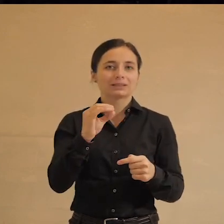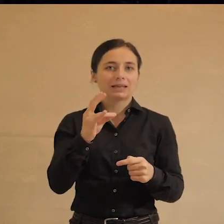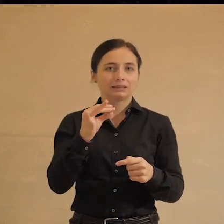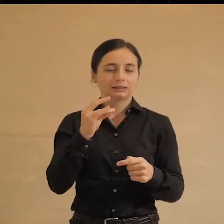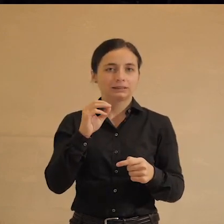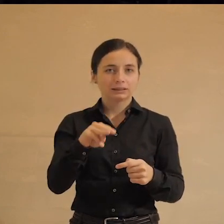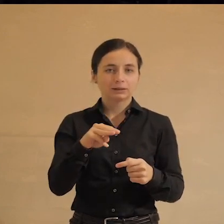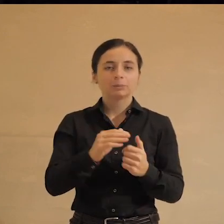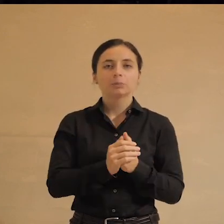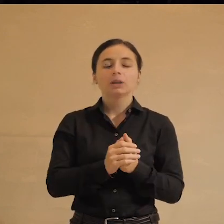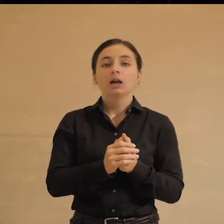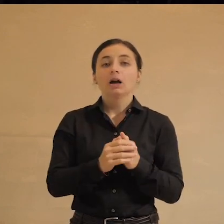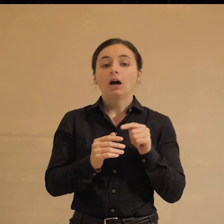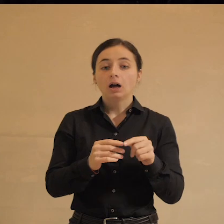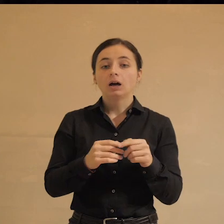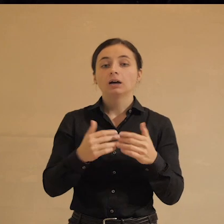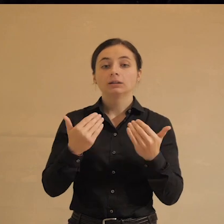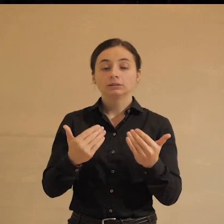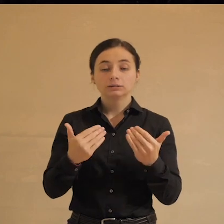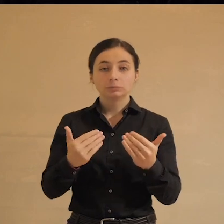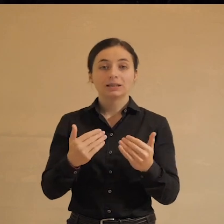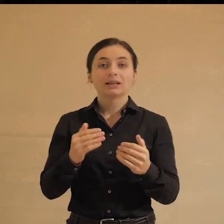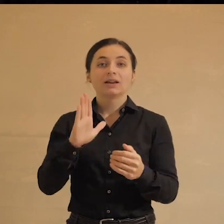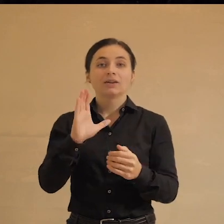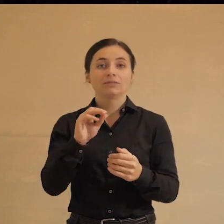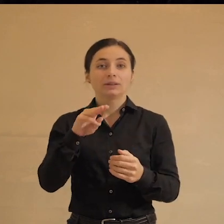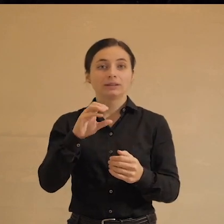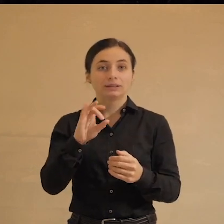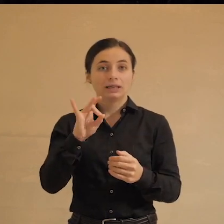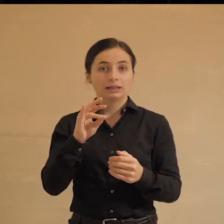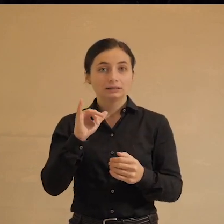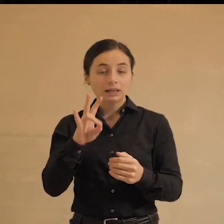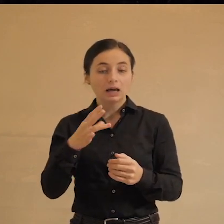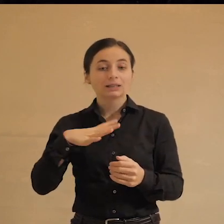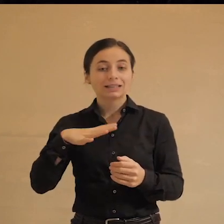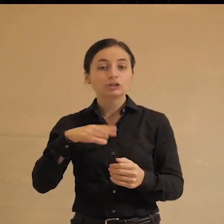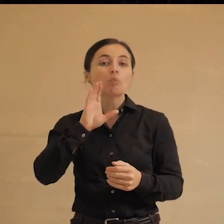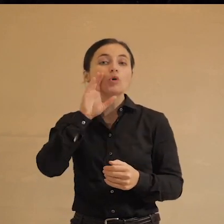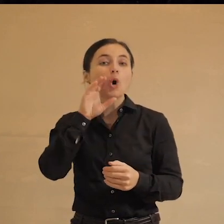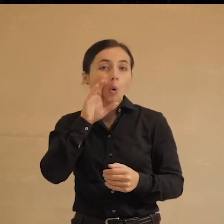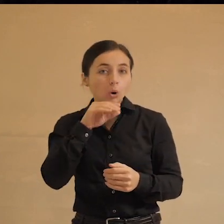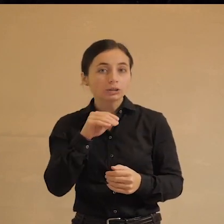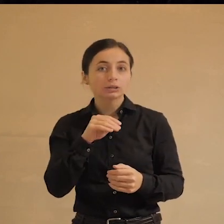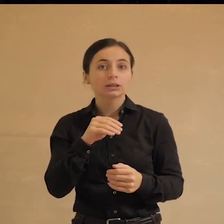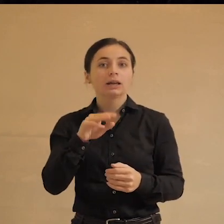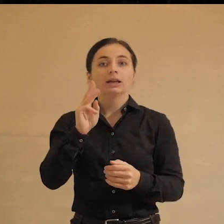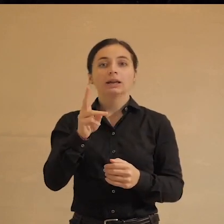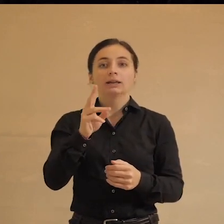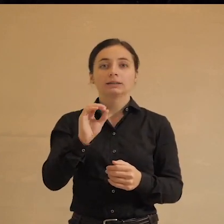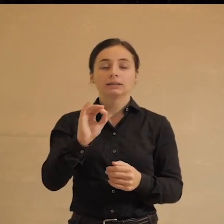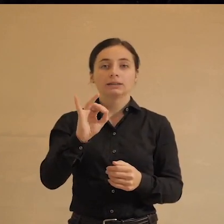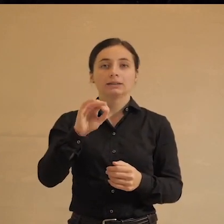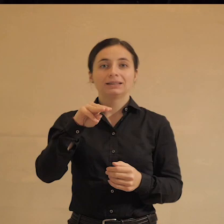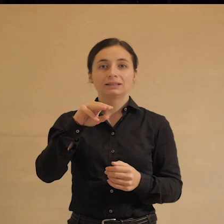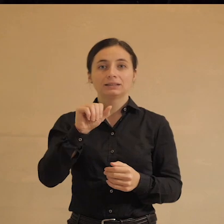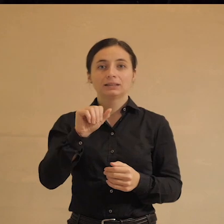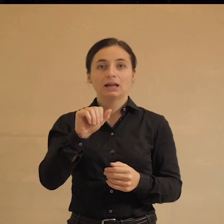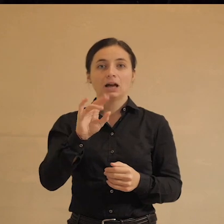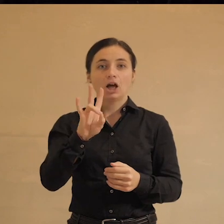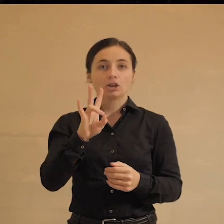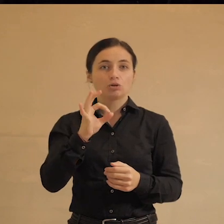самых медицинских наркотиков, слава богу. А то помните, и ветеринарам приматывались. Зачем кошке, значит, кетанов вколол?